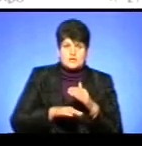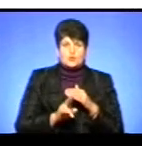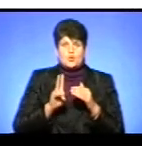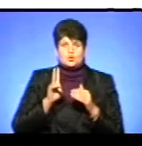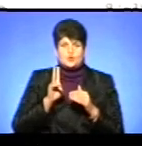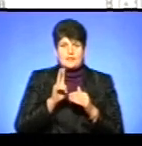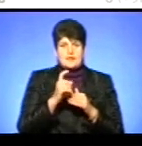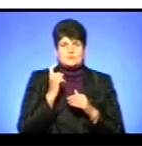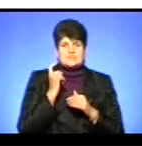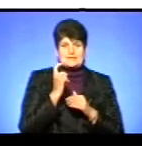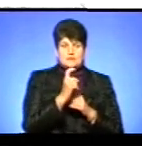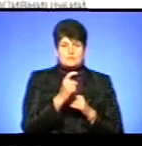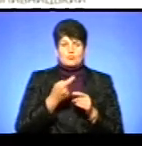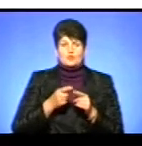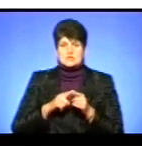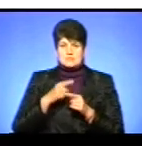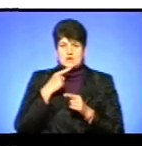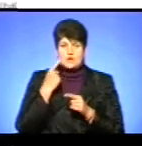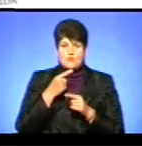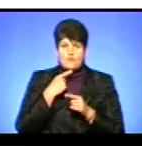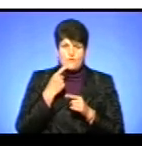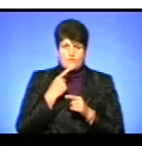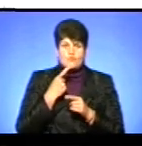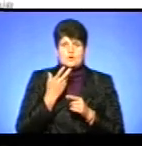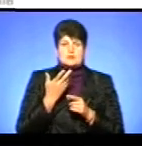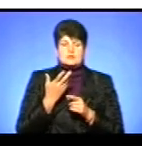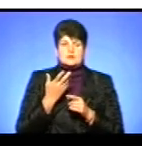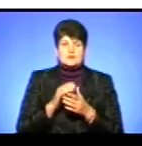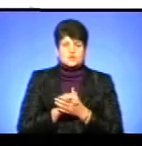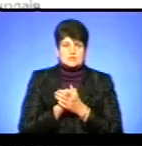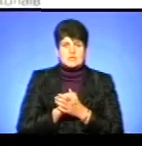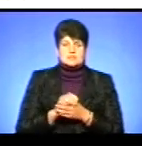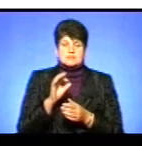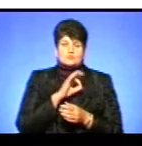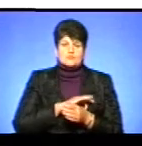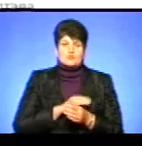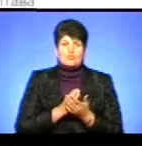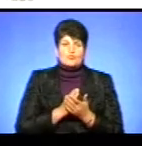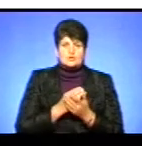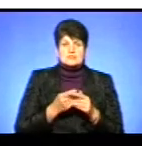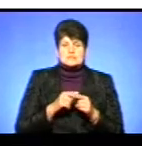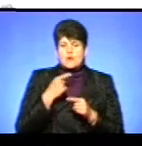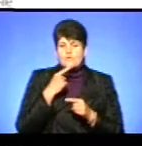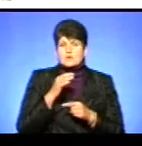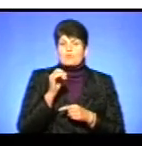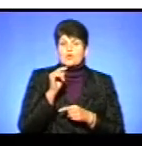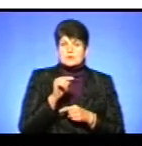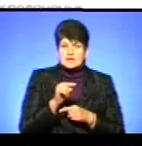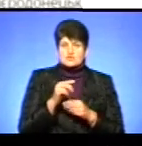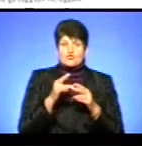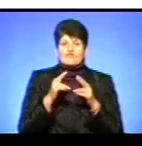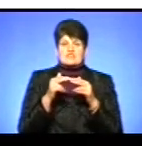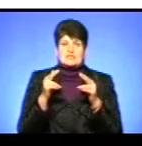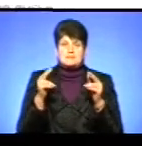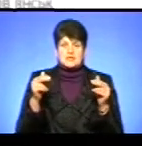про це повідомляє Асоціація споживачів енергетики і комунальних послуг. І, власне, ці дані говорять про те, що в Дніпрі,